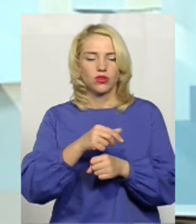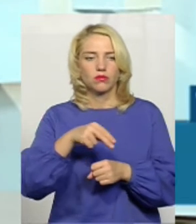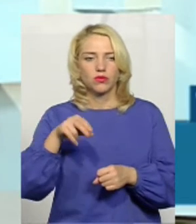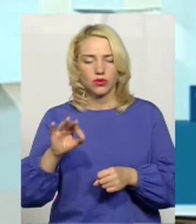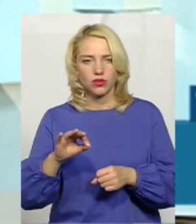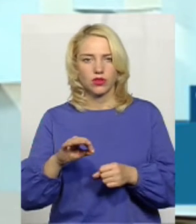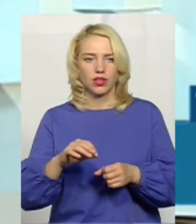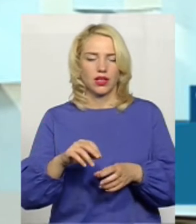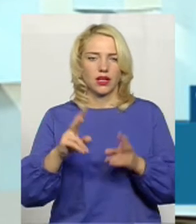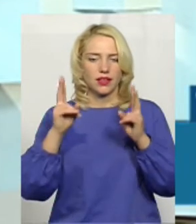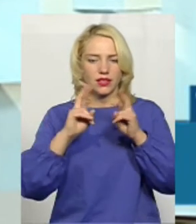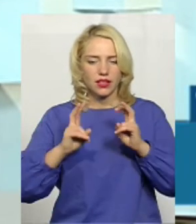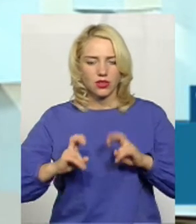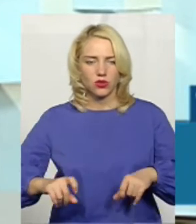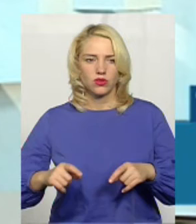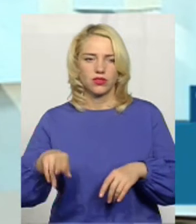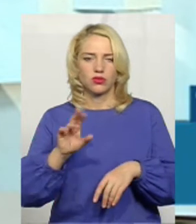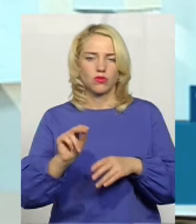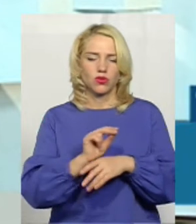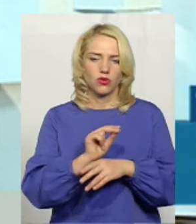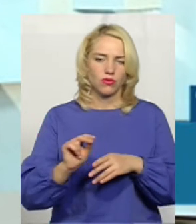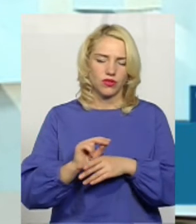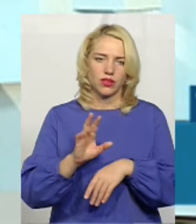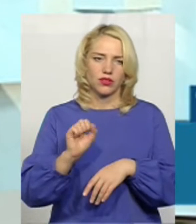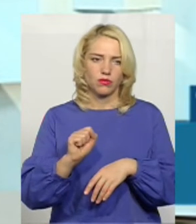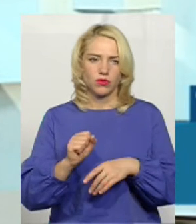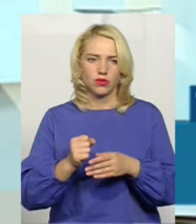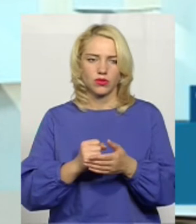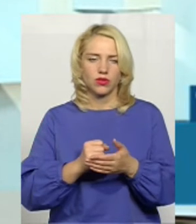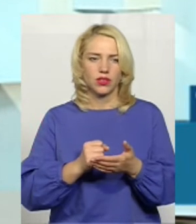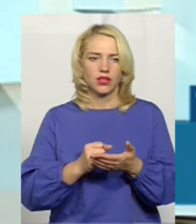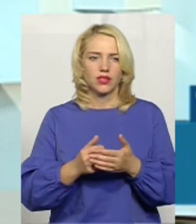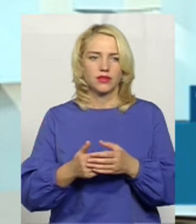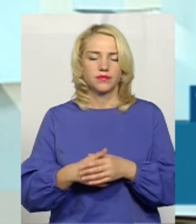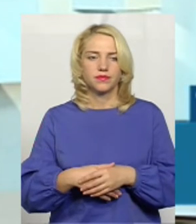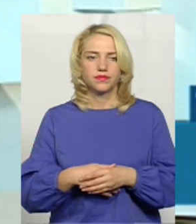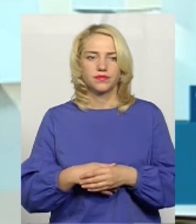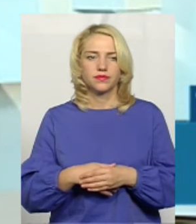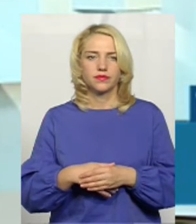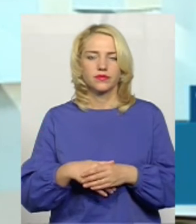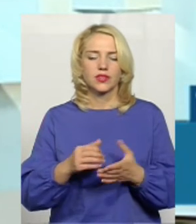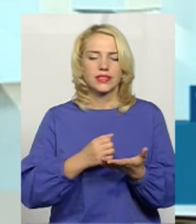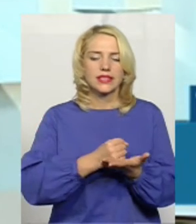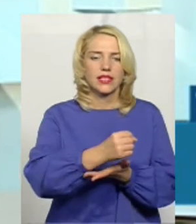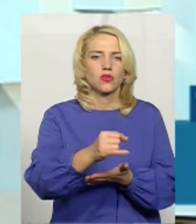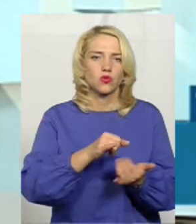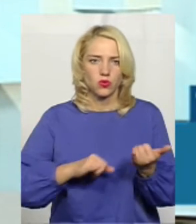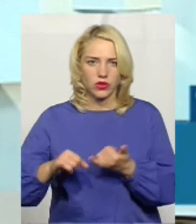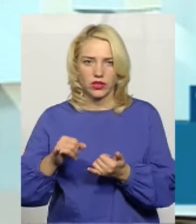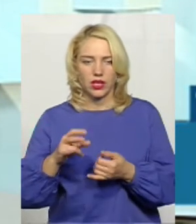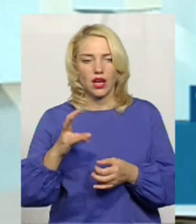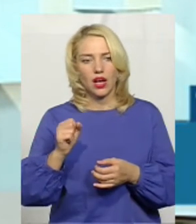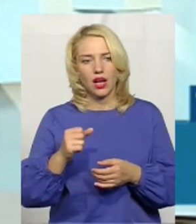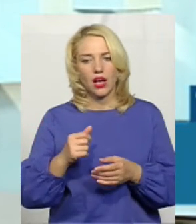по діагностиці, і по лікуванню, і по спрямуванню, куди пацієнта скерувати. А от